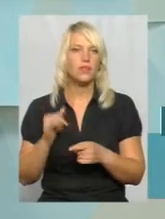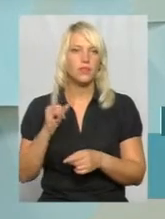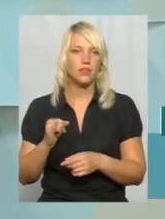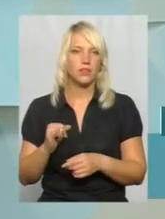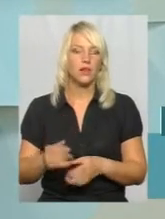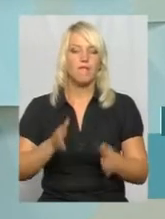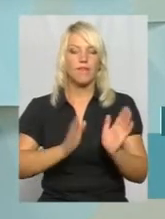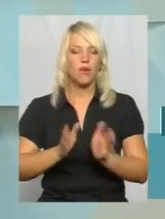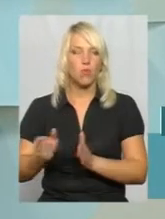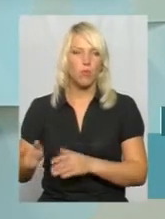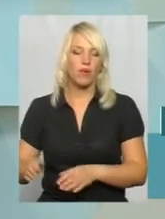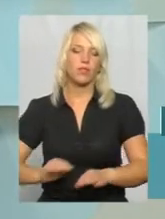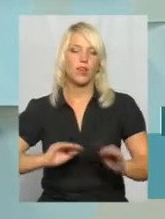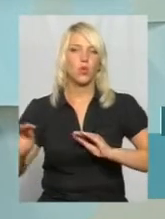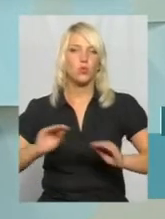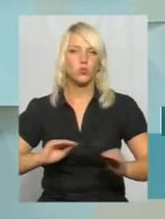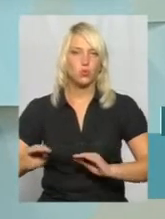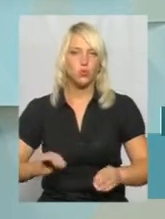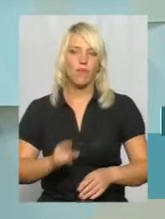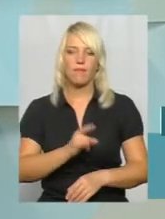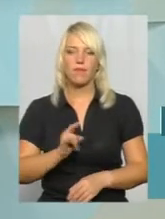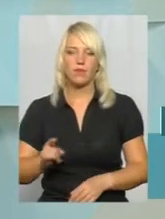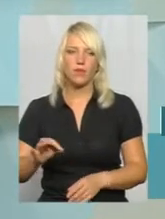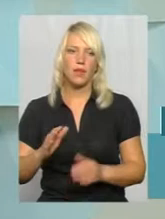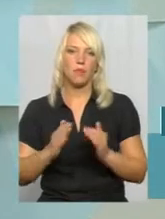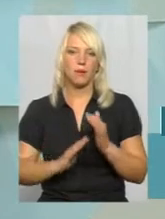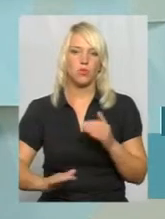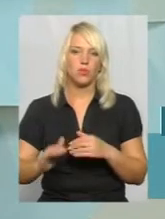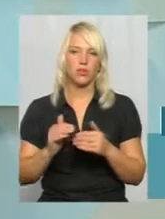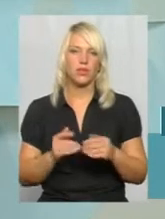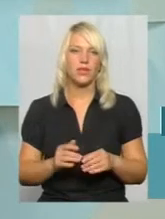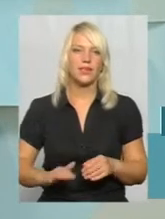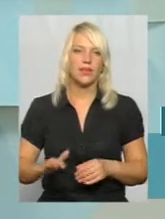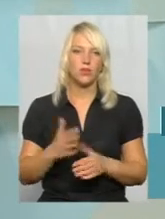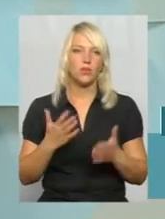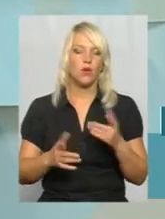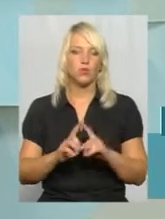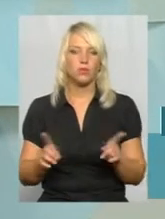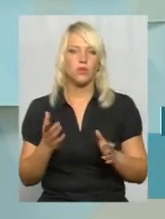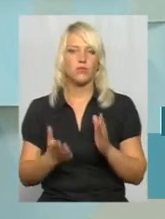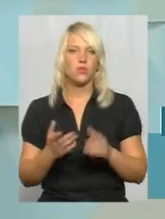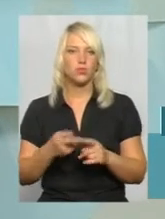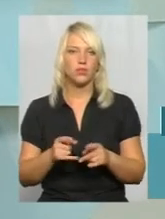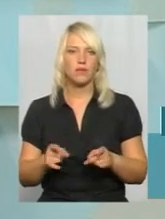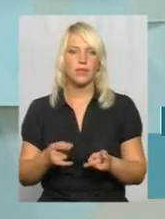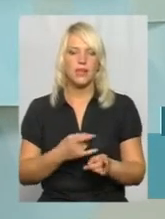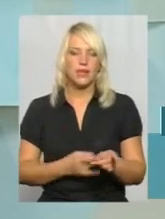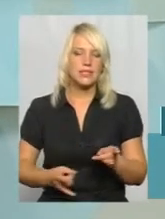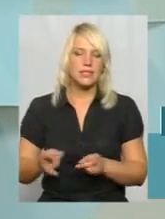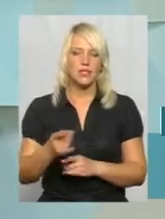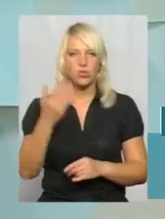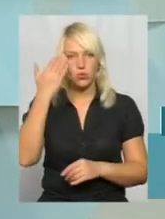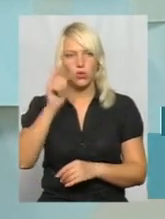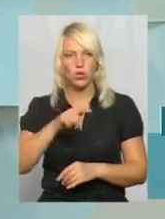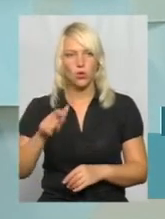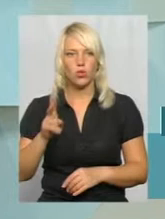розташування автомобілів на пробудинковій території, особливо, якщо там заїжджають сторонні люди, які